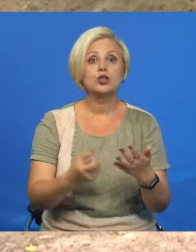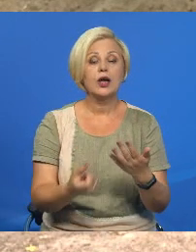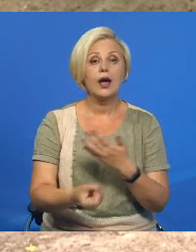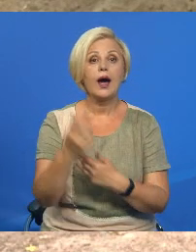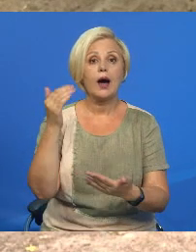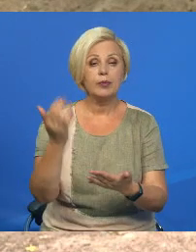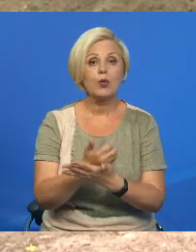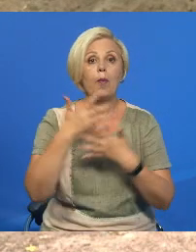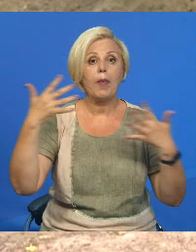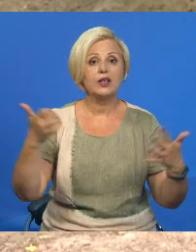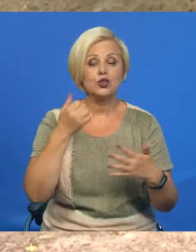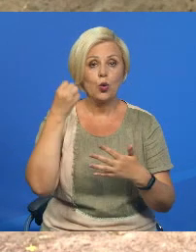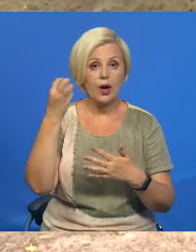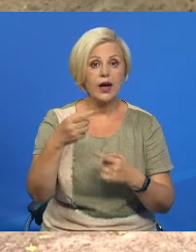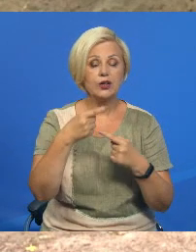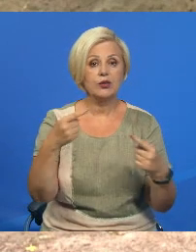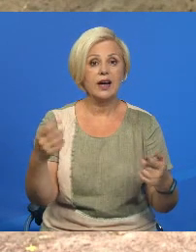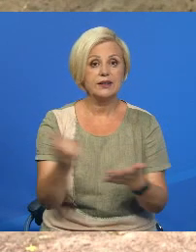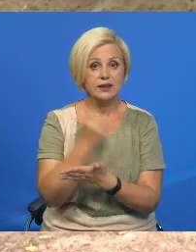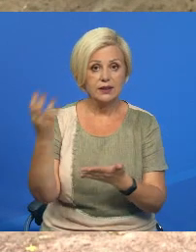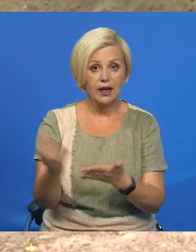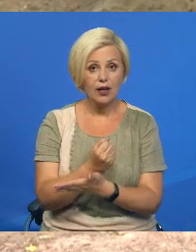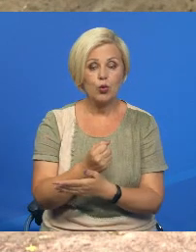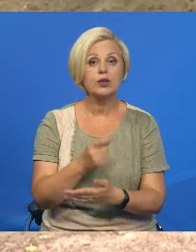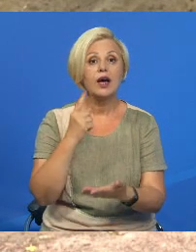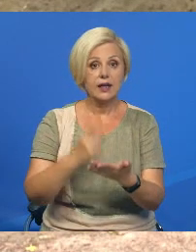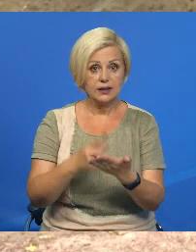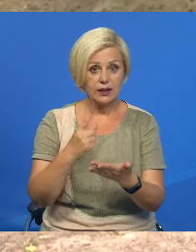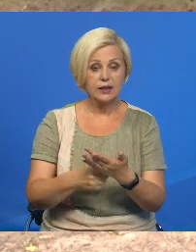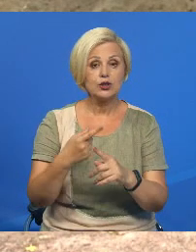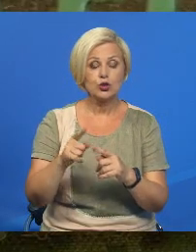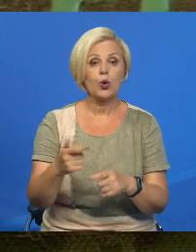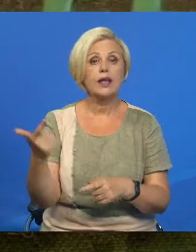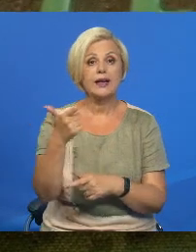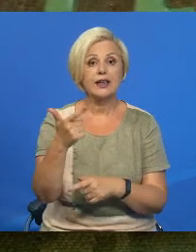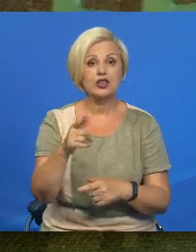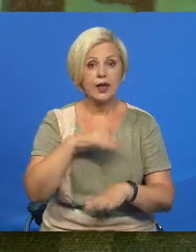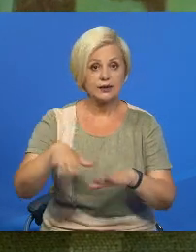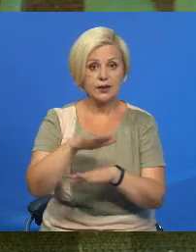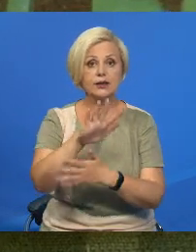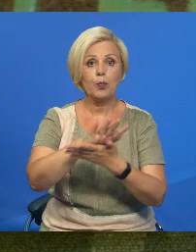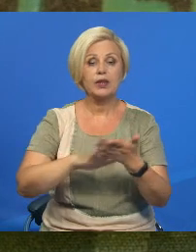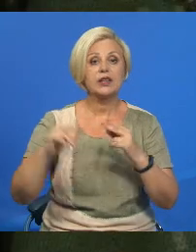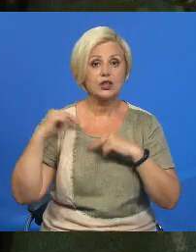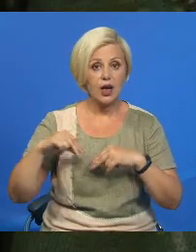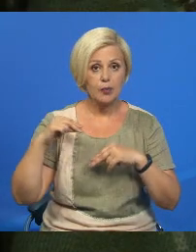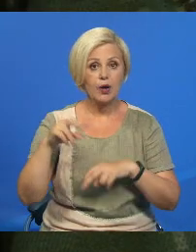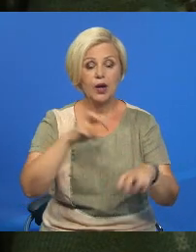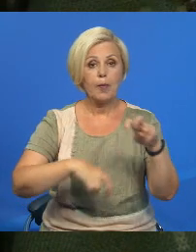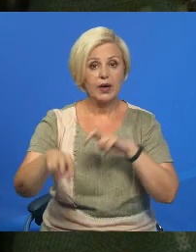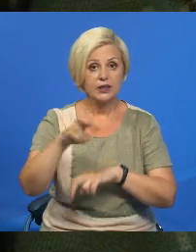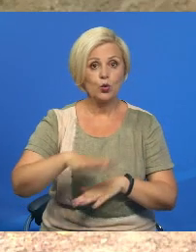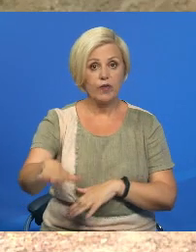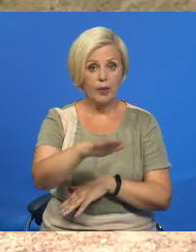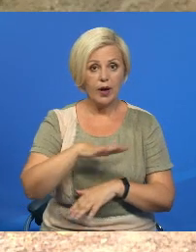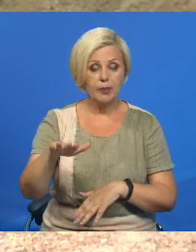большое количество сопутствующих находок, именно подтверждающих, что это гражданское население. Продолжаем работы на поисковом объекте.